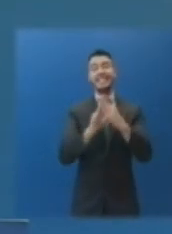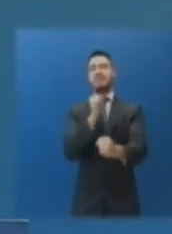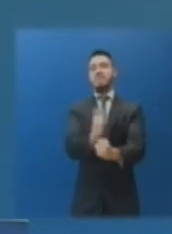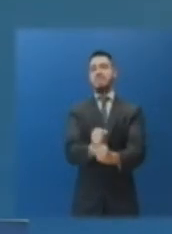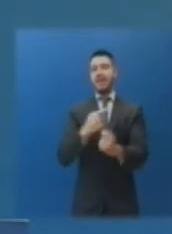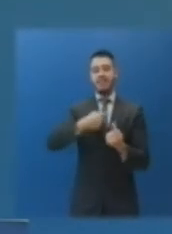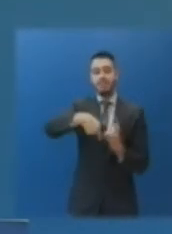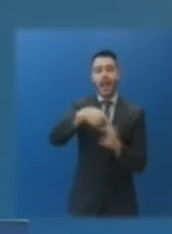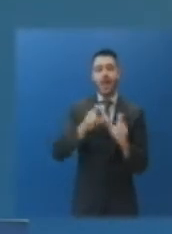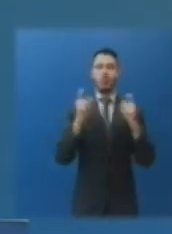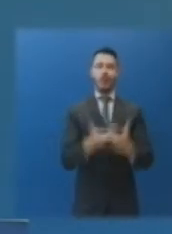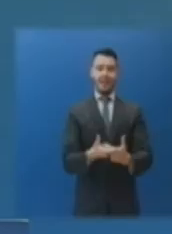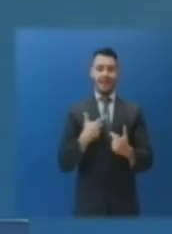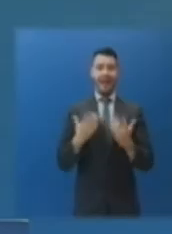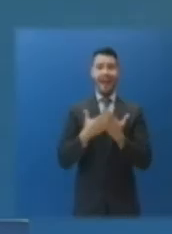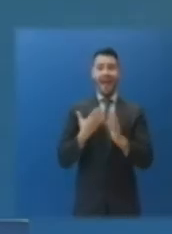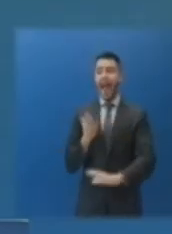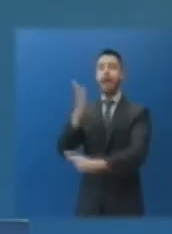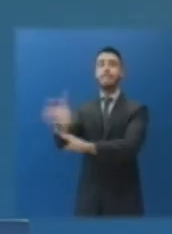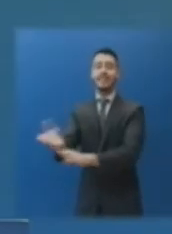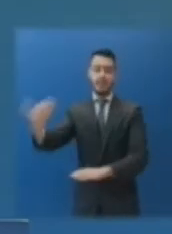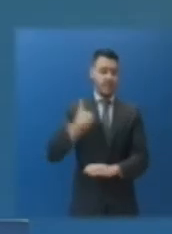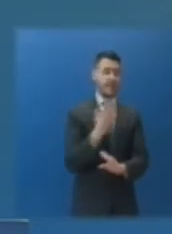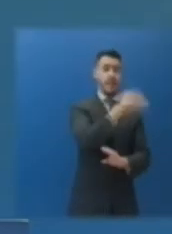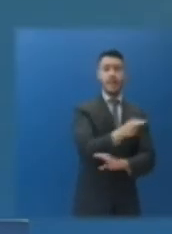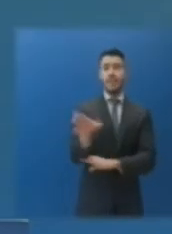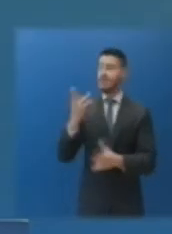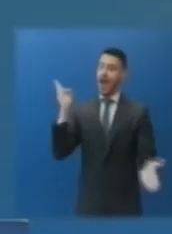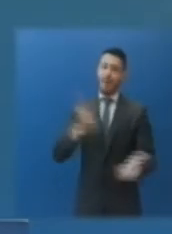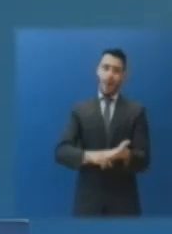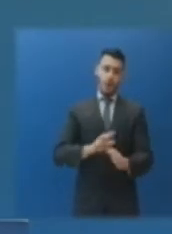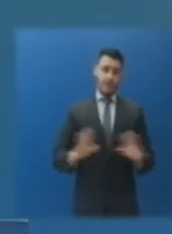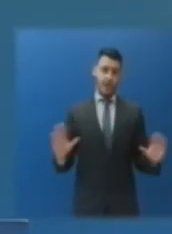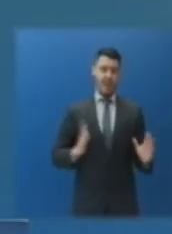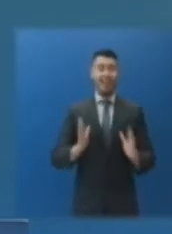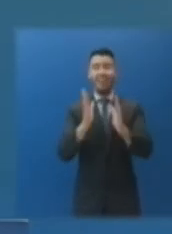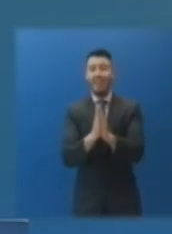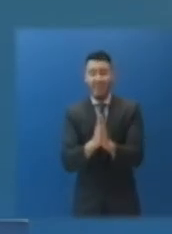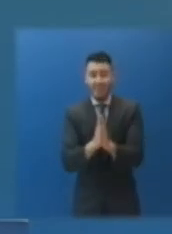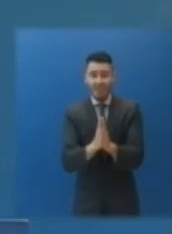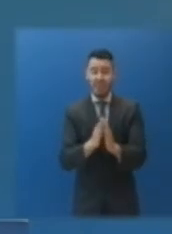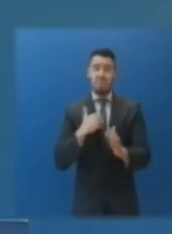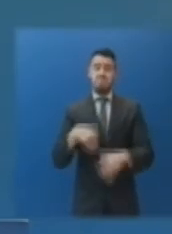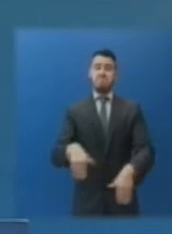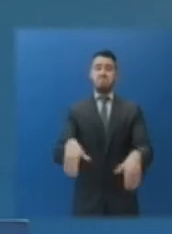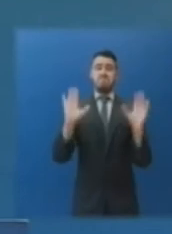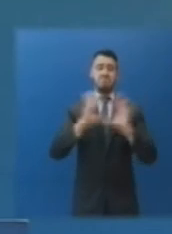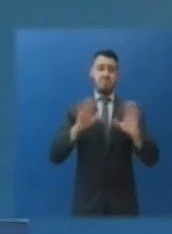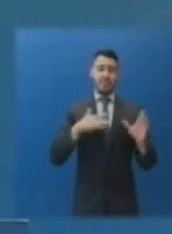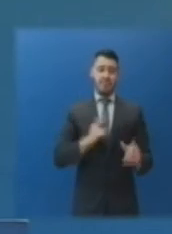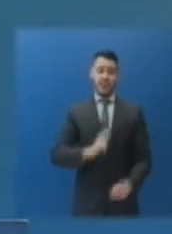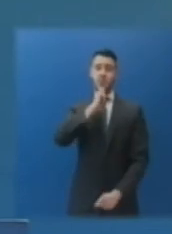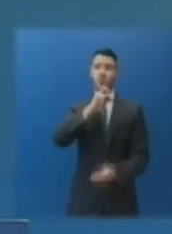ανταλλαγή επισκέψεων που ούτως ή άλλως απαγορεύονται. Κάνουμε έκκληση να μην γίνει μια ακόμη μεγάλη τοπική